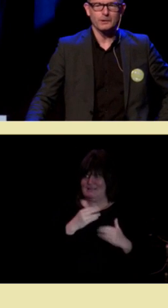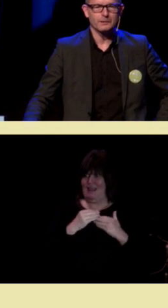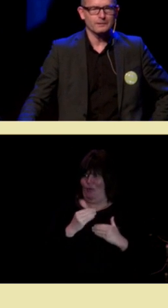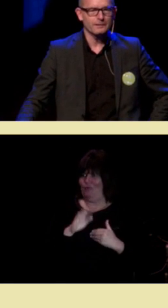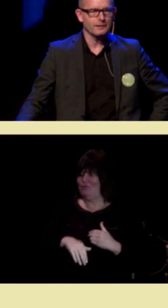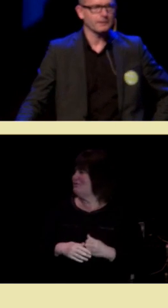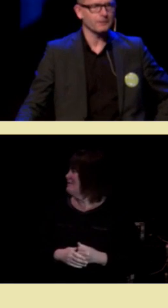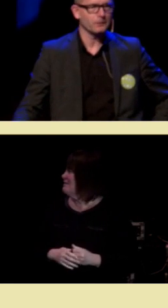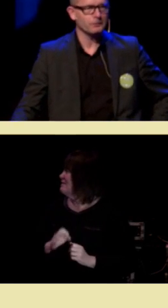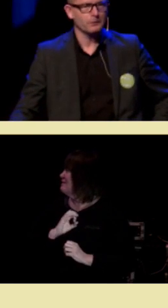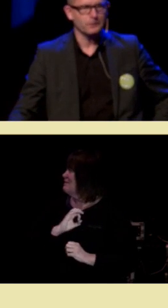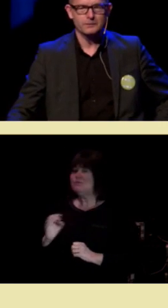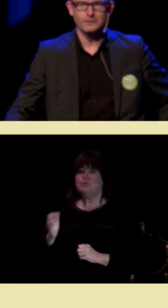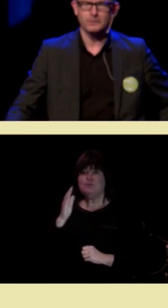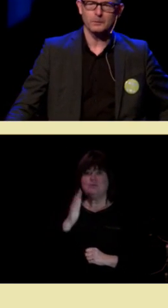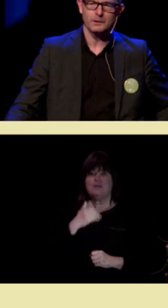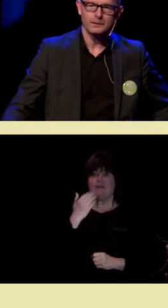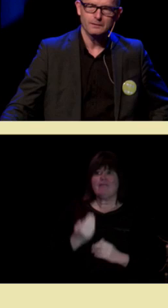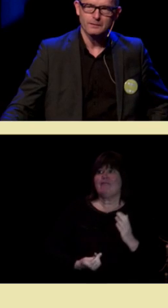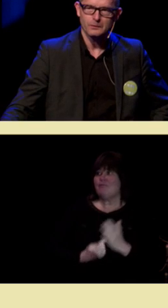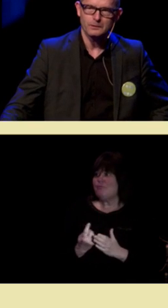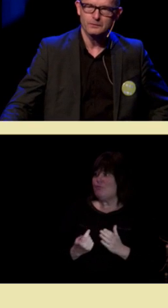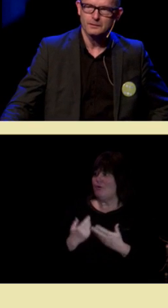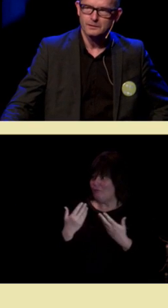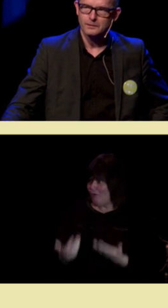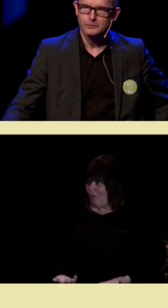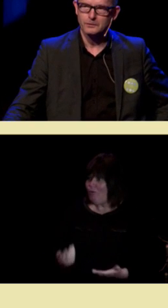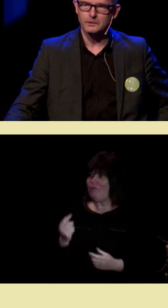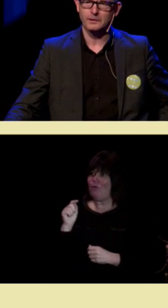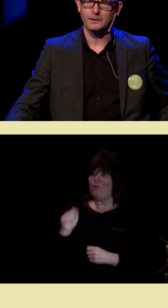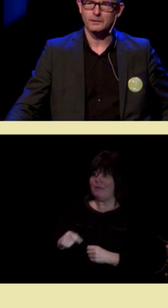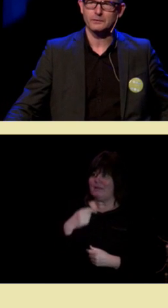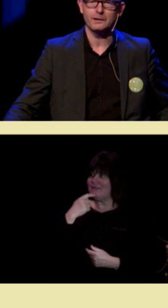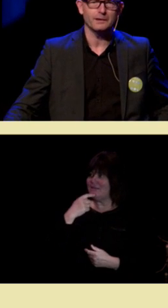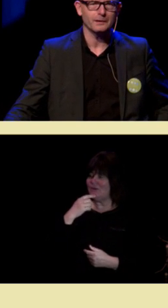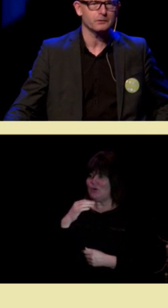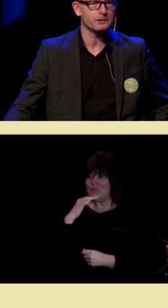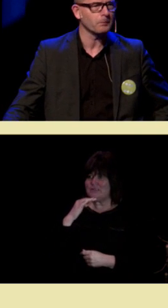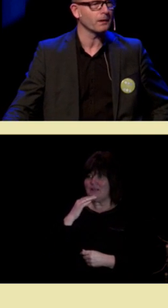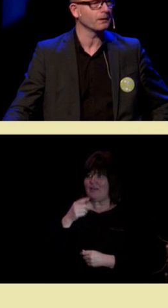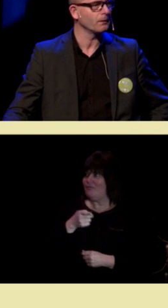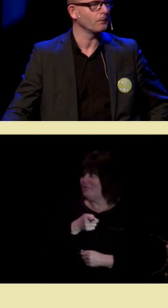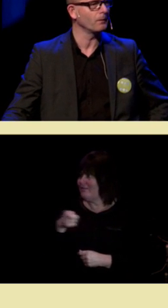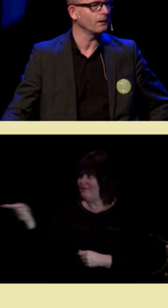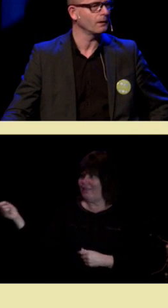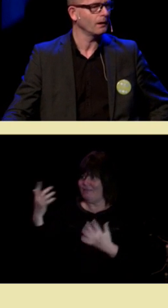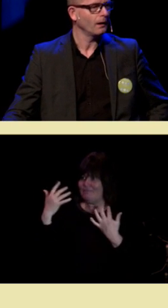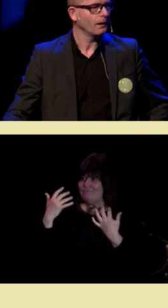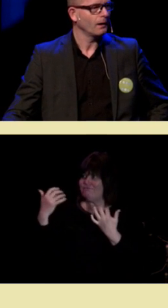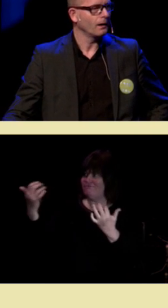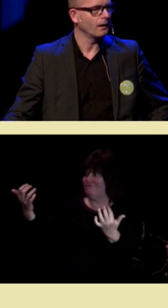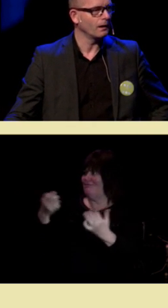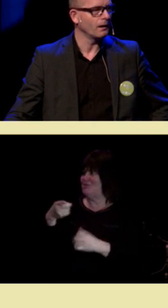for muligheten til å få lov til å komme hit og snakke for denne forsamling om